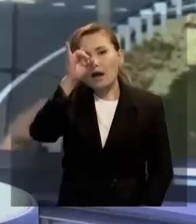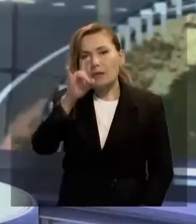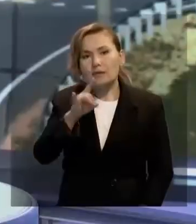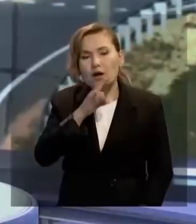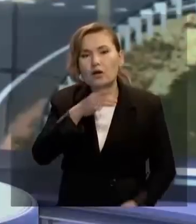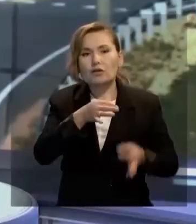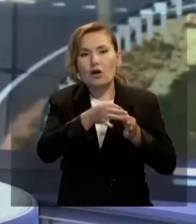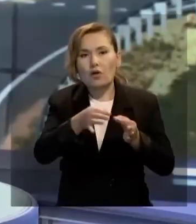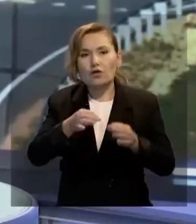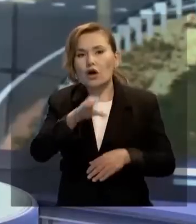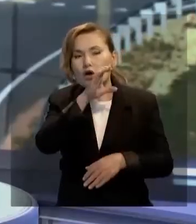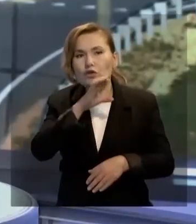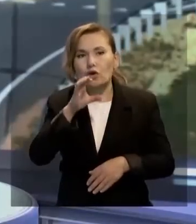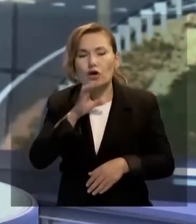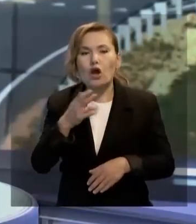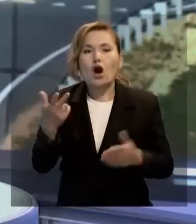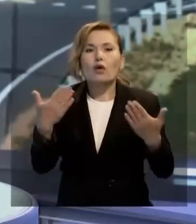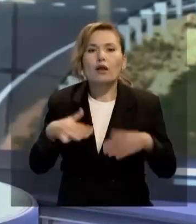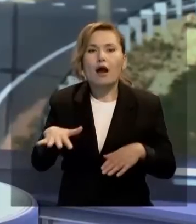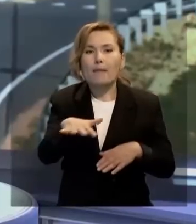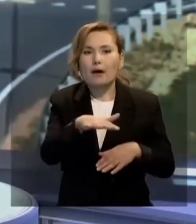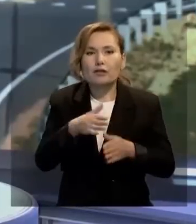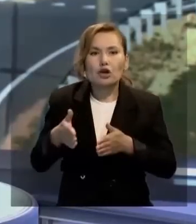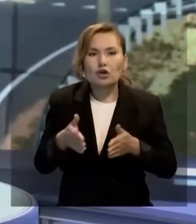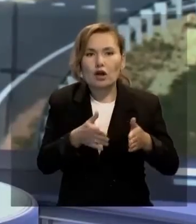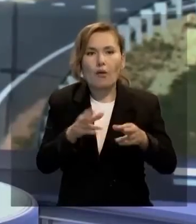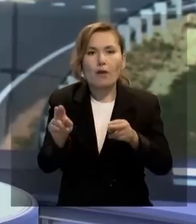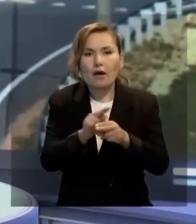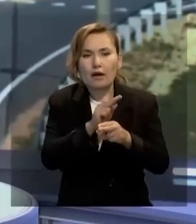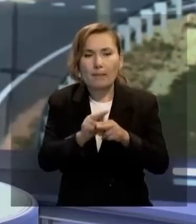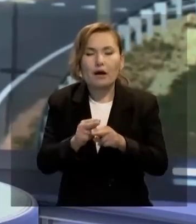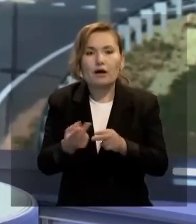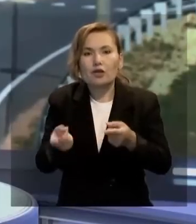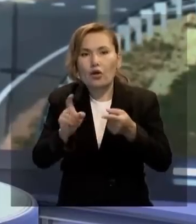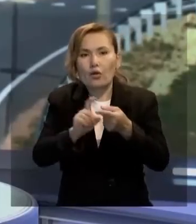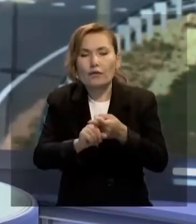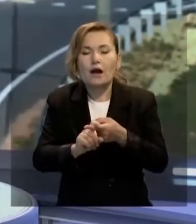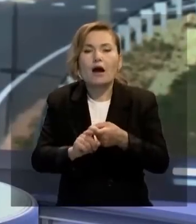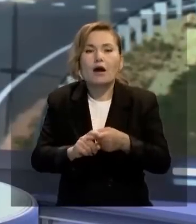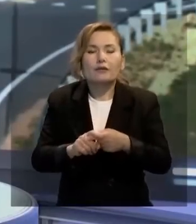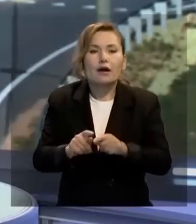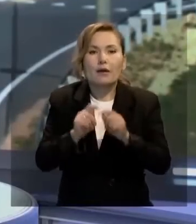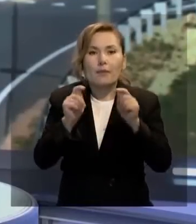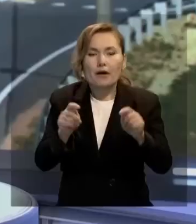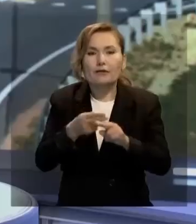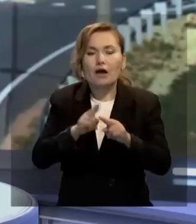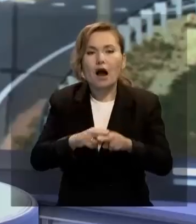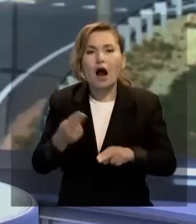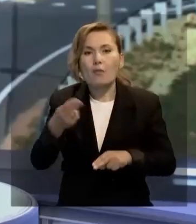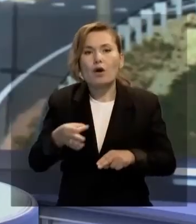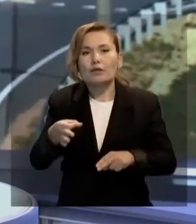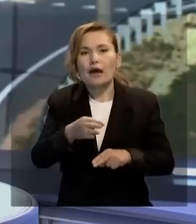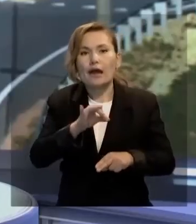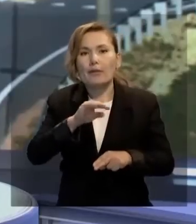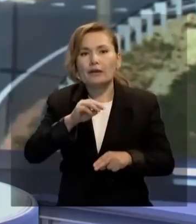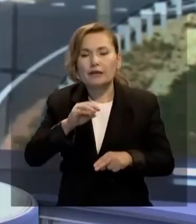Еліміздің сол түстігіндегі үш күрорта аймаққа аппаратын жолдар жүнделі бір-бірмен қосылды. Ақмылау облысында зерендімен шалқар